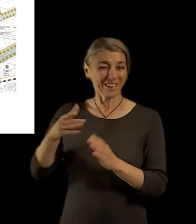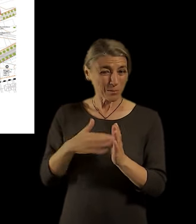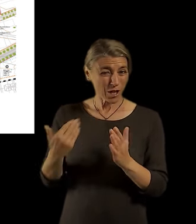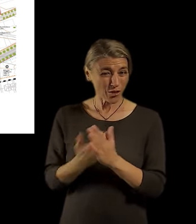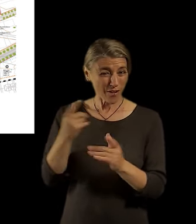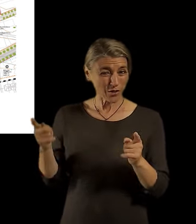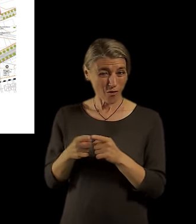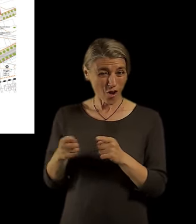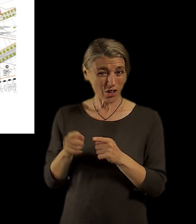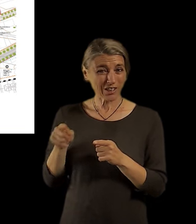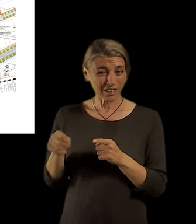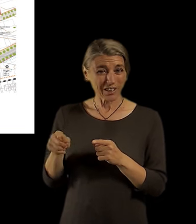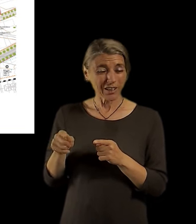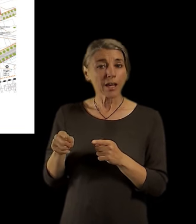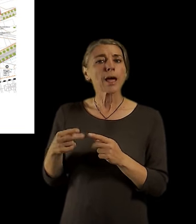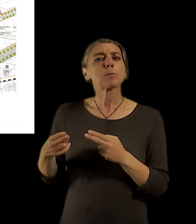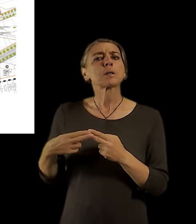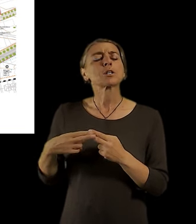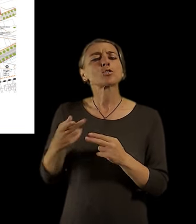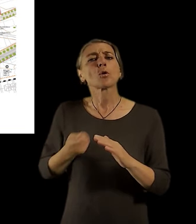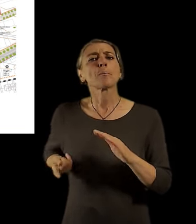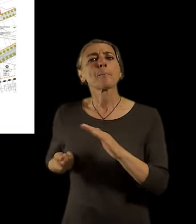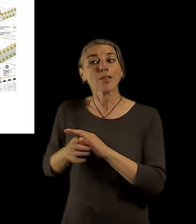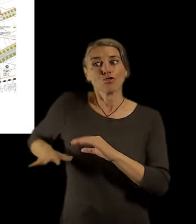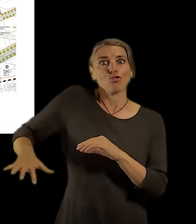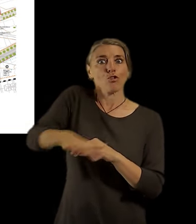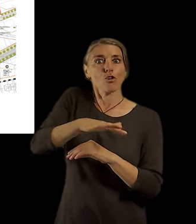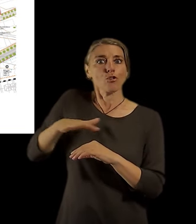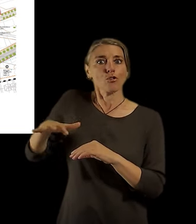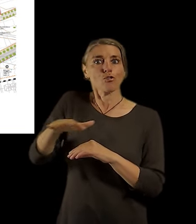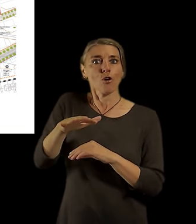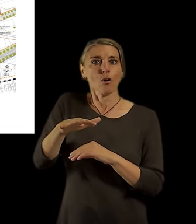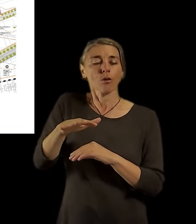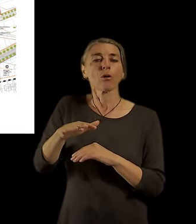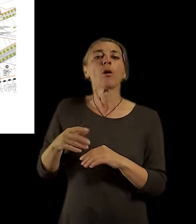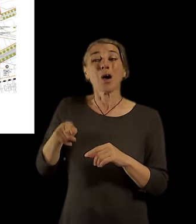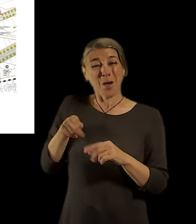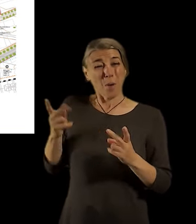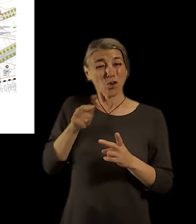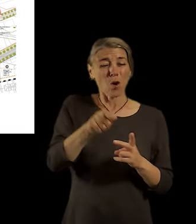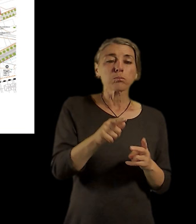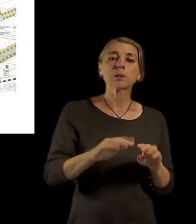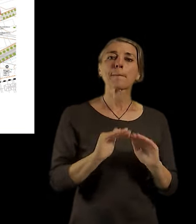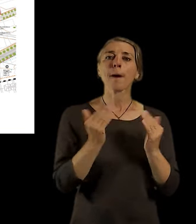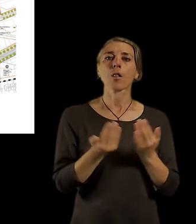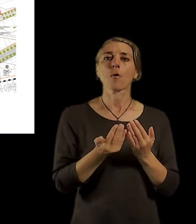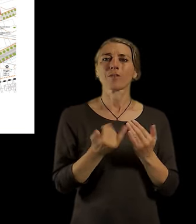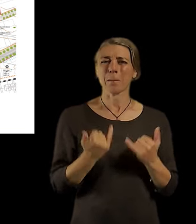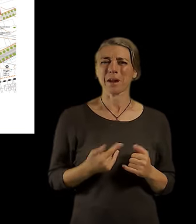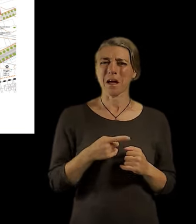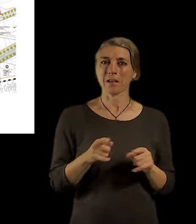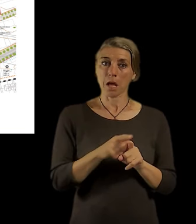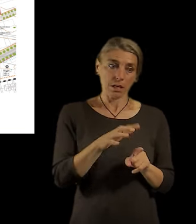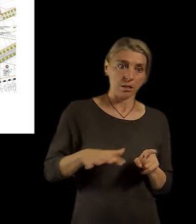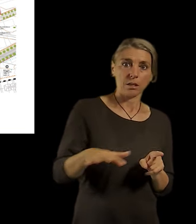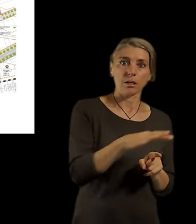vznikají na stanici metra, na stejným principu je koncipovaná palmovka a dbáme na